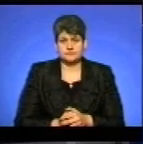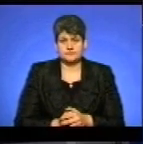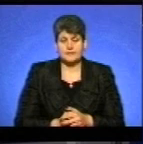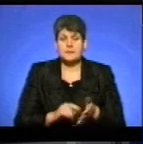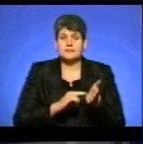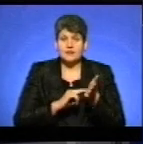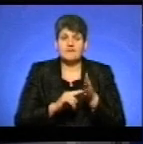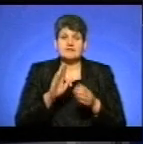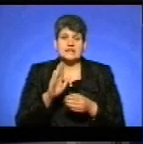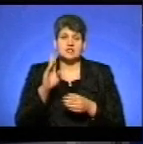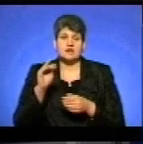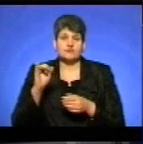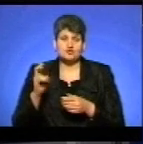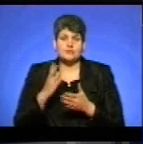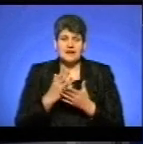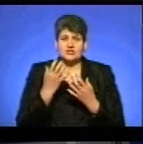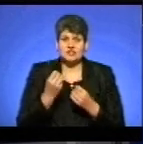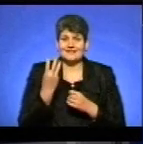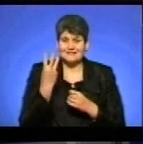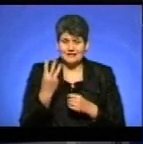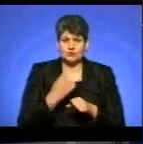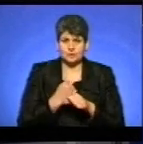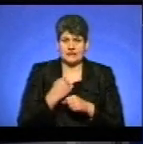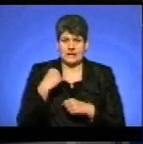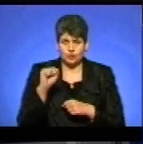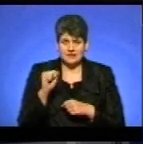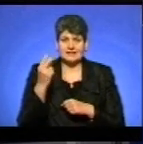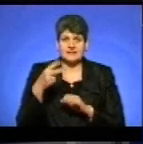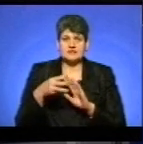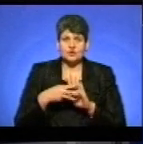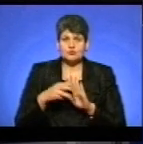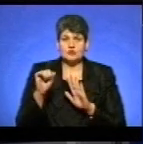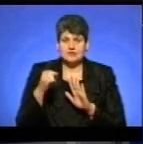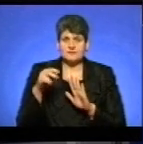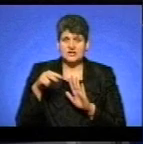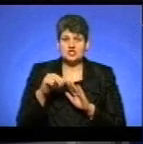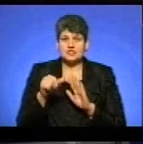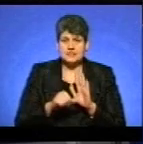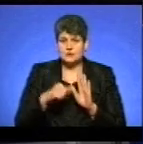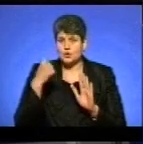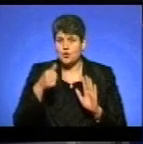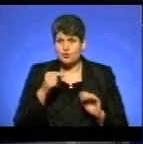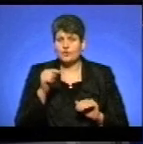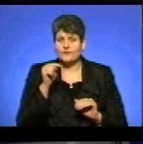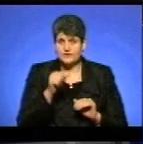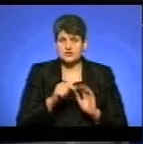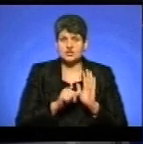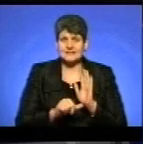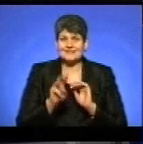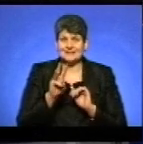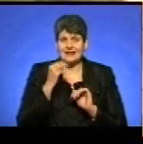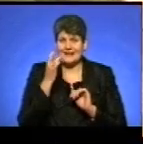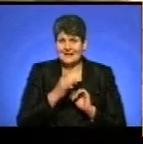Зазначу, Василь Шовчук має ще три встановлені рекорди. 28 серпня 2016 року він 63